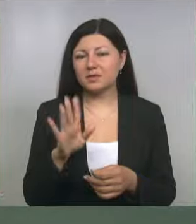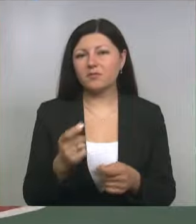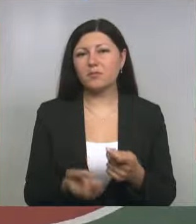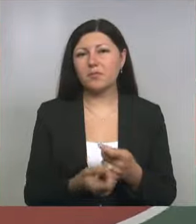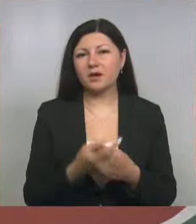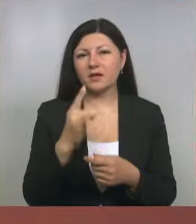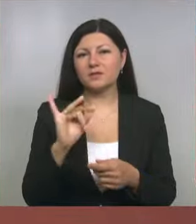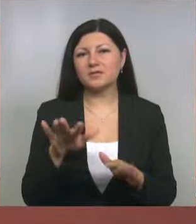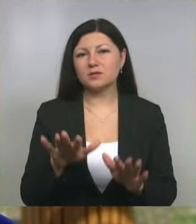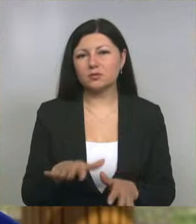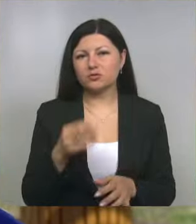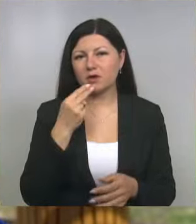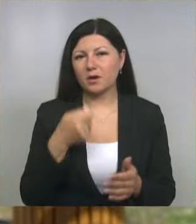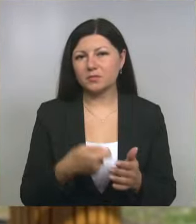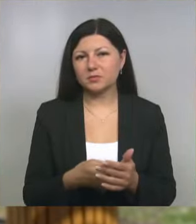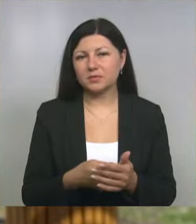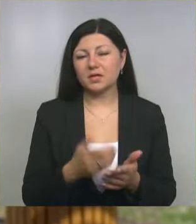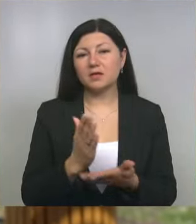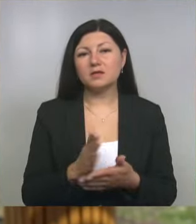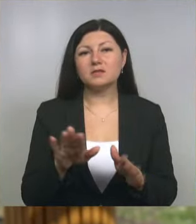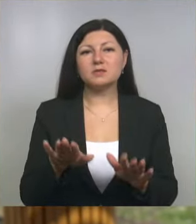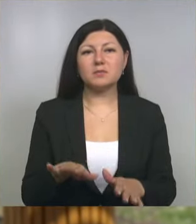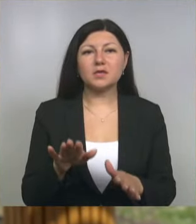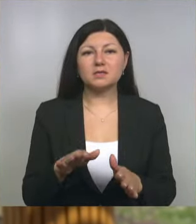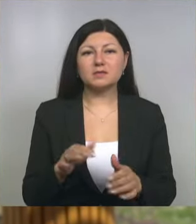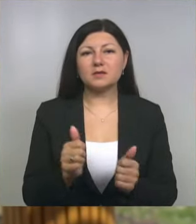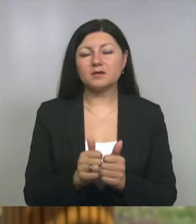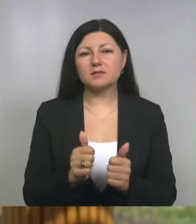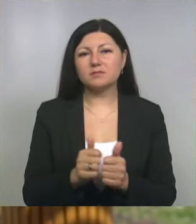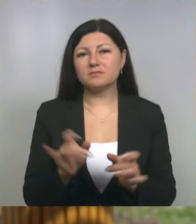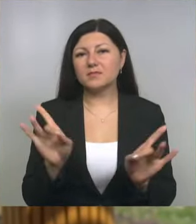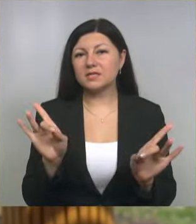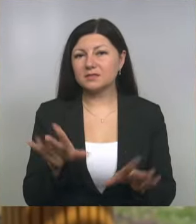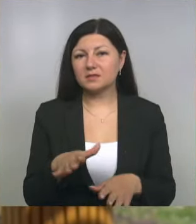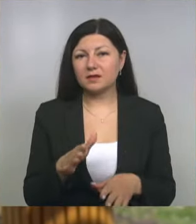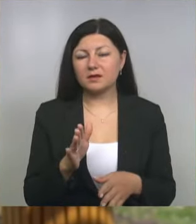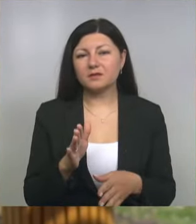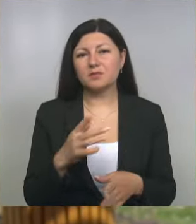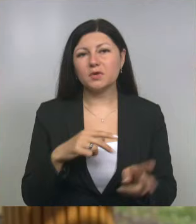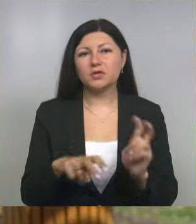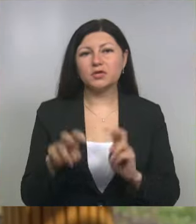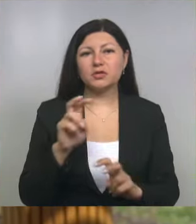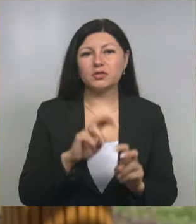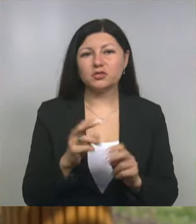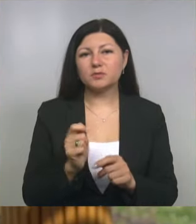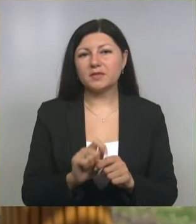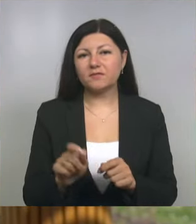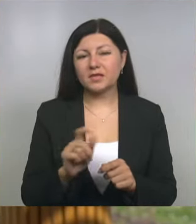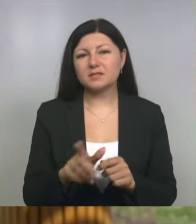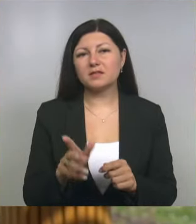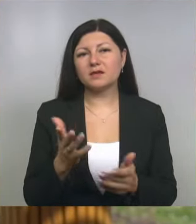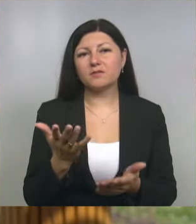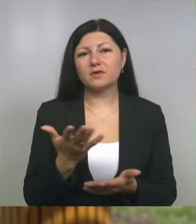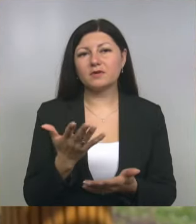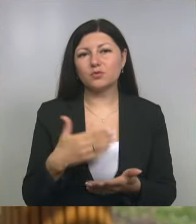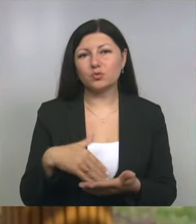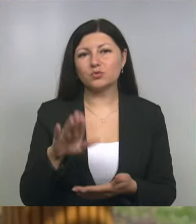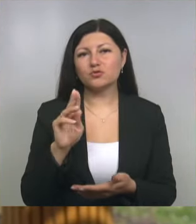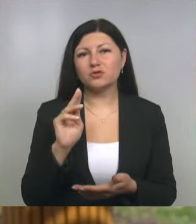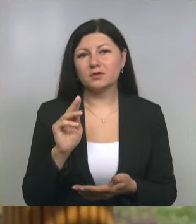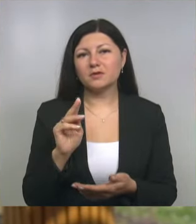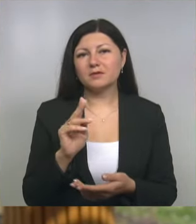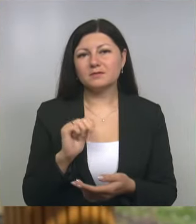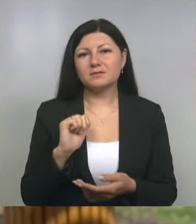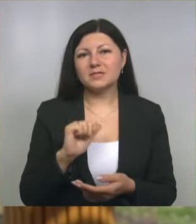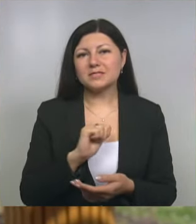точки общепита. Здесь есть место под ресторан. Мы ищем инвестора. Понятно, что лучше, чем инвестор,